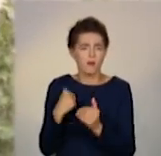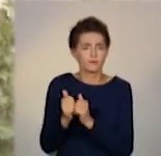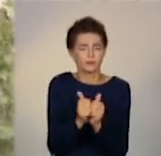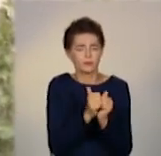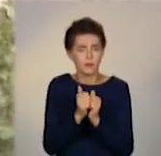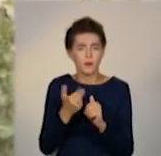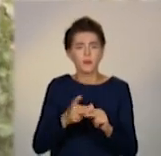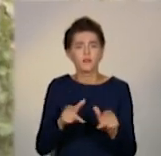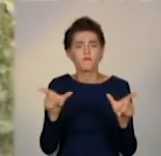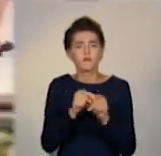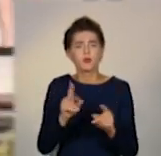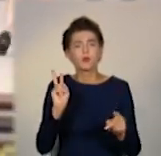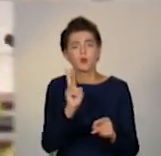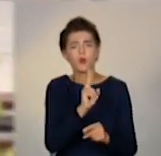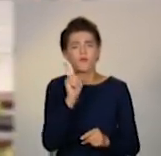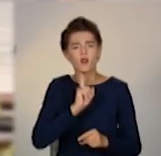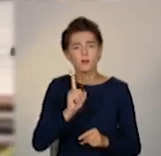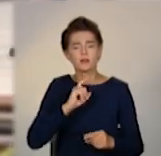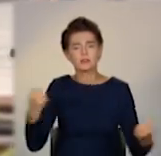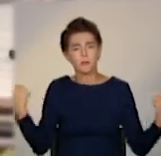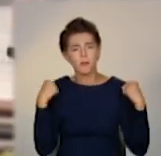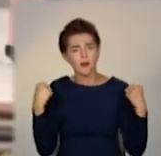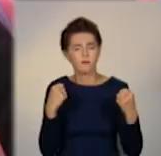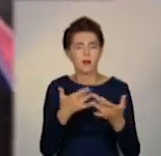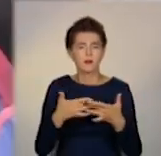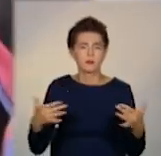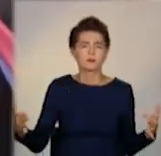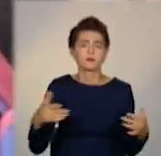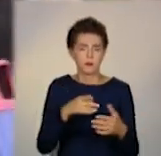Працюють із дітьми, поки тільки мовні курси та спортивні секції.